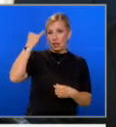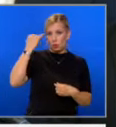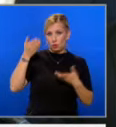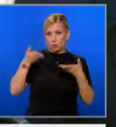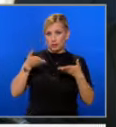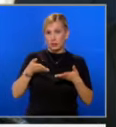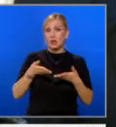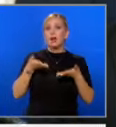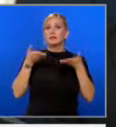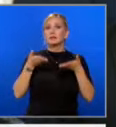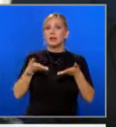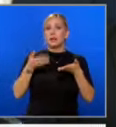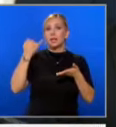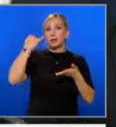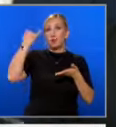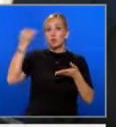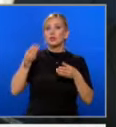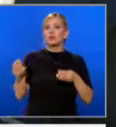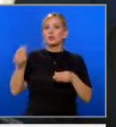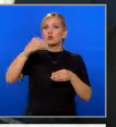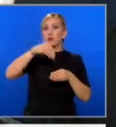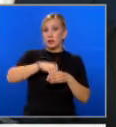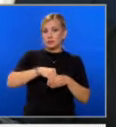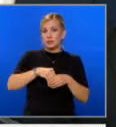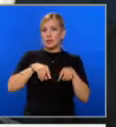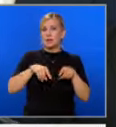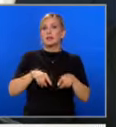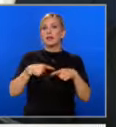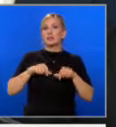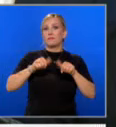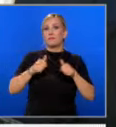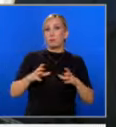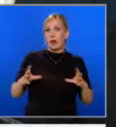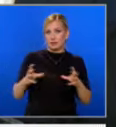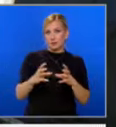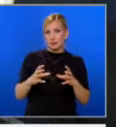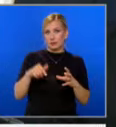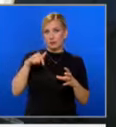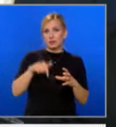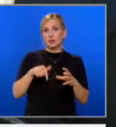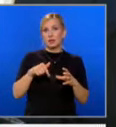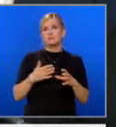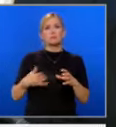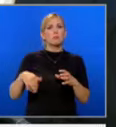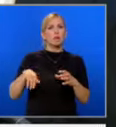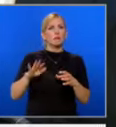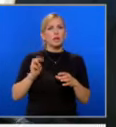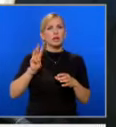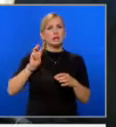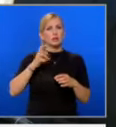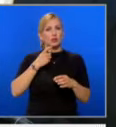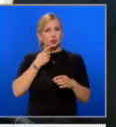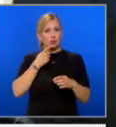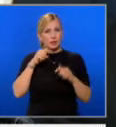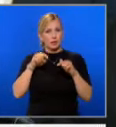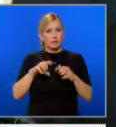с участие в формацията ни, партията ни, повече от 30 години в